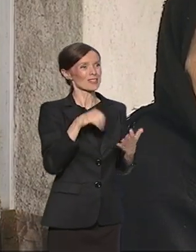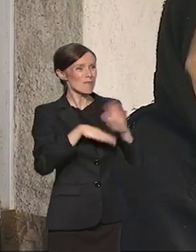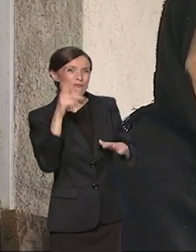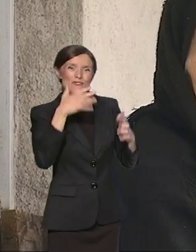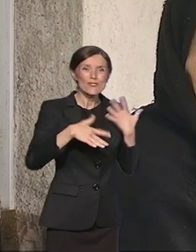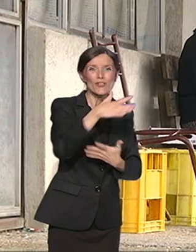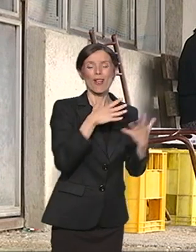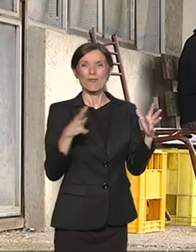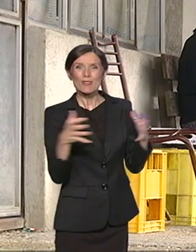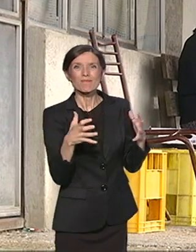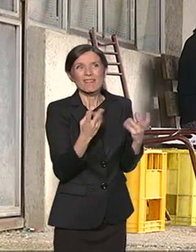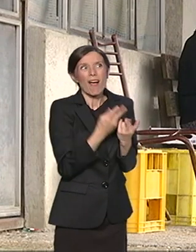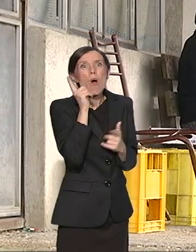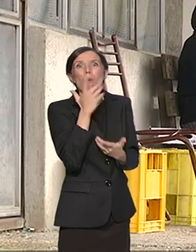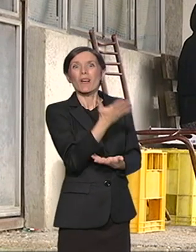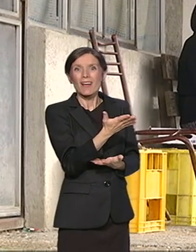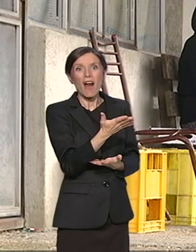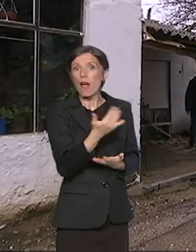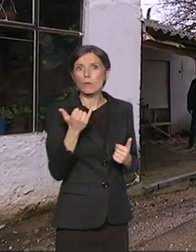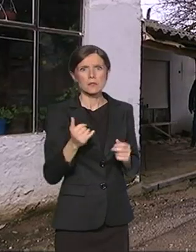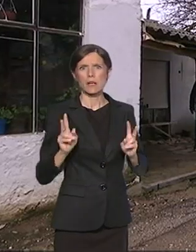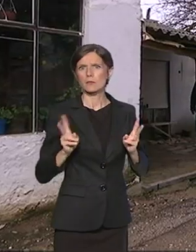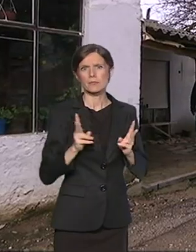gradove, ali sve manje i manje, nažalost.